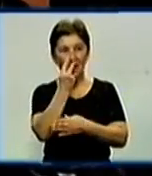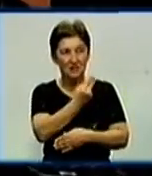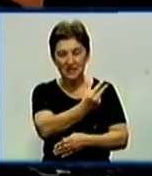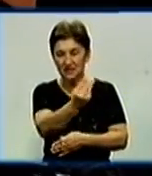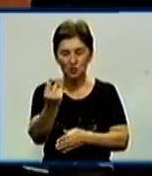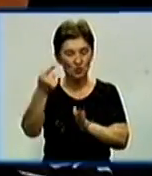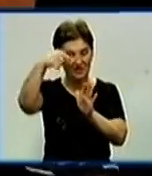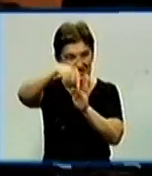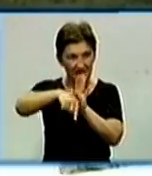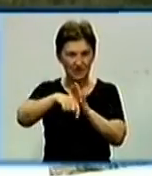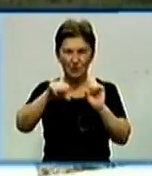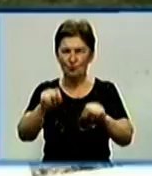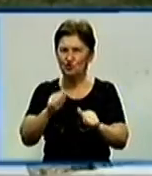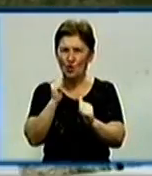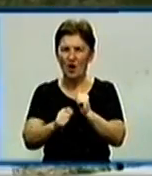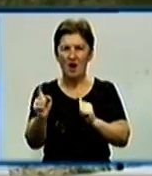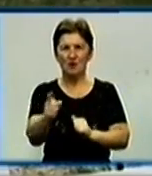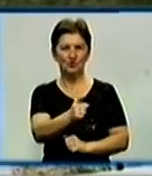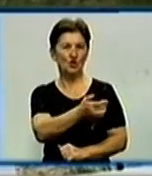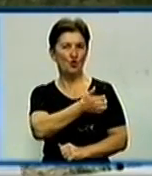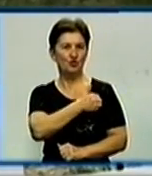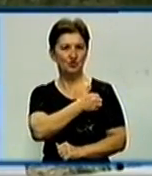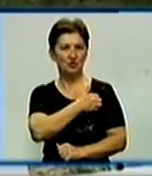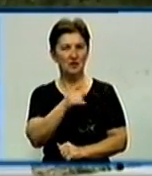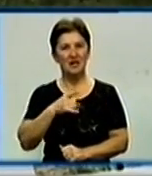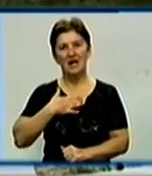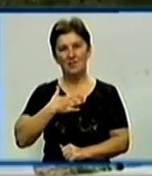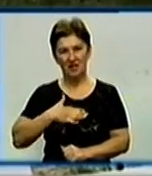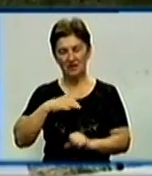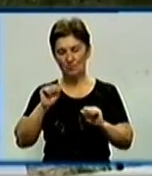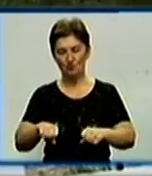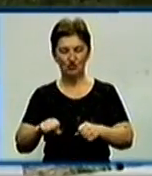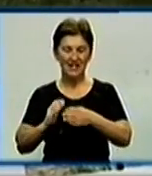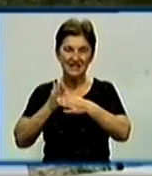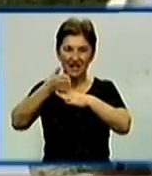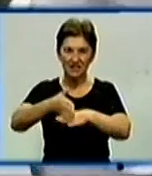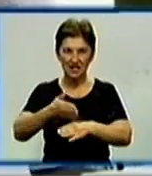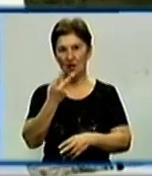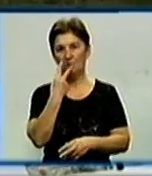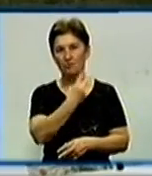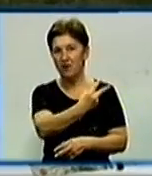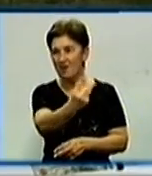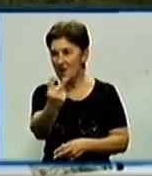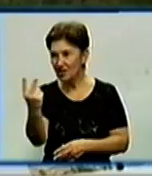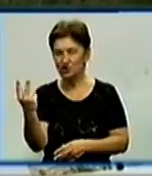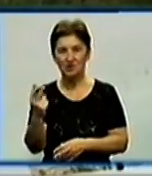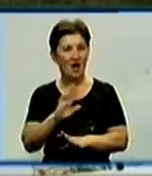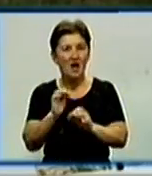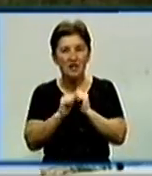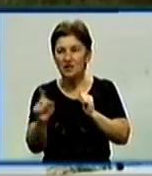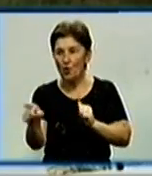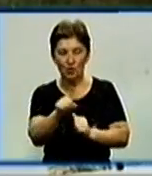літака може кожен охочий. Приємно, що можна зайти, побачити. Не в кожного є така можливість.